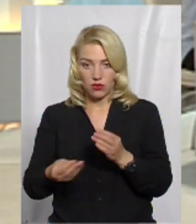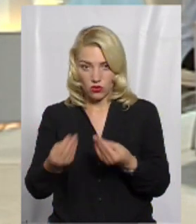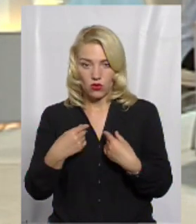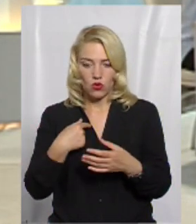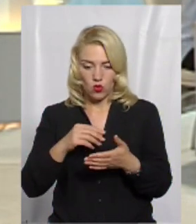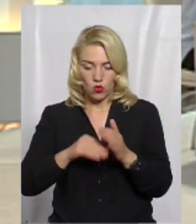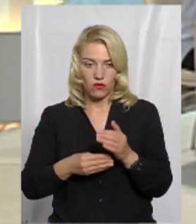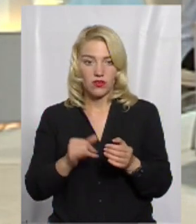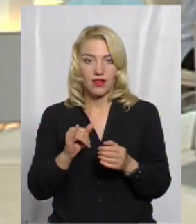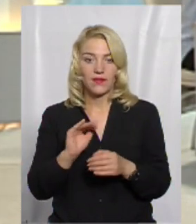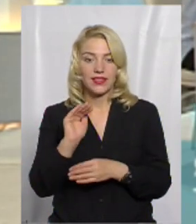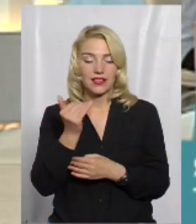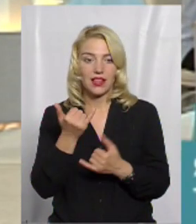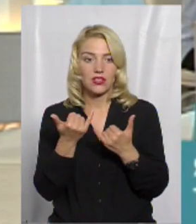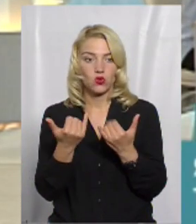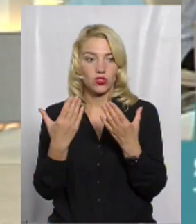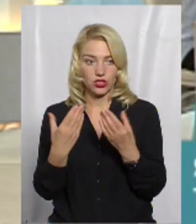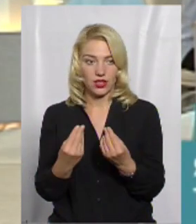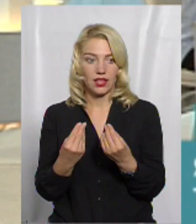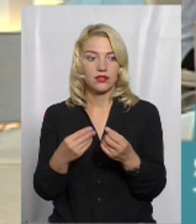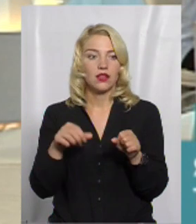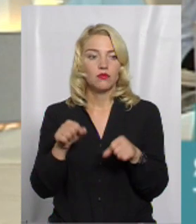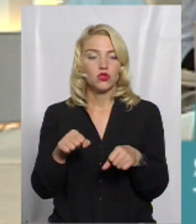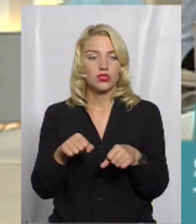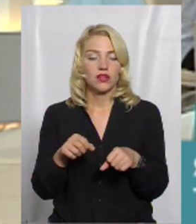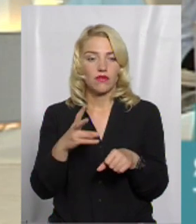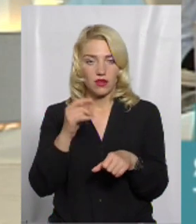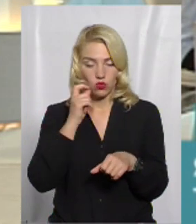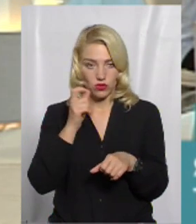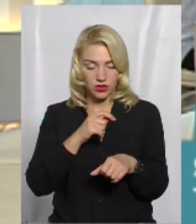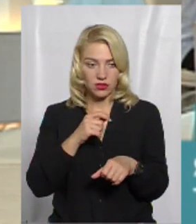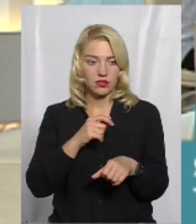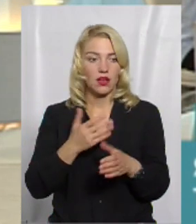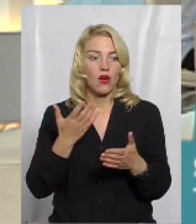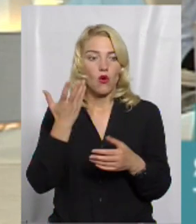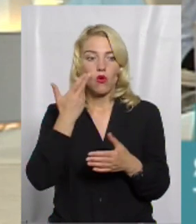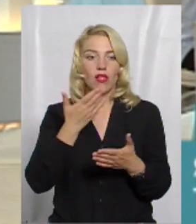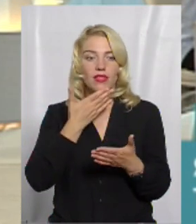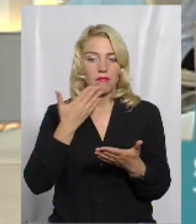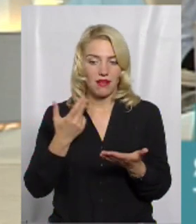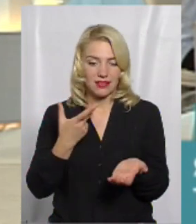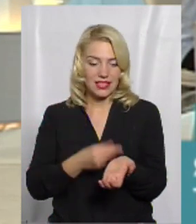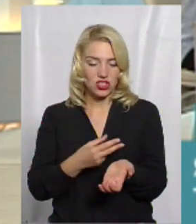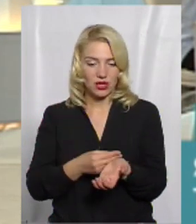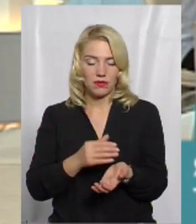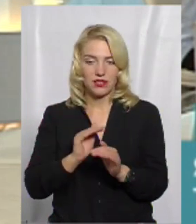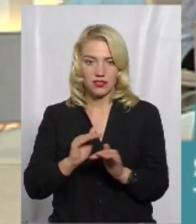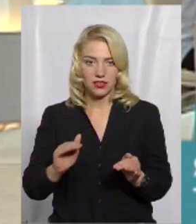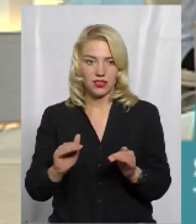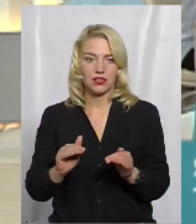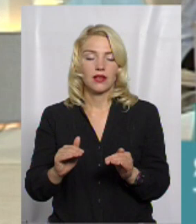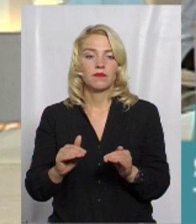довідку. І, можливо, дитина на сьогоднішній день, і закон України, коли не мають нащеплені діти, буде